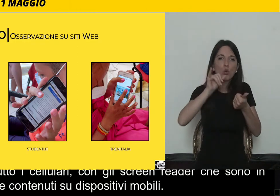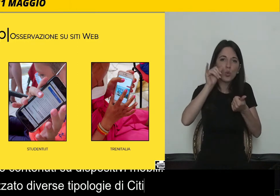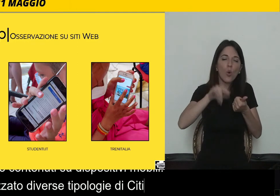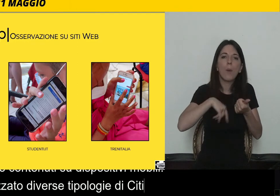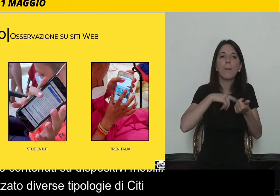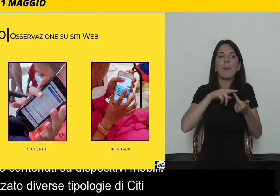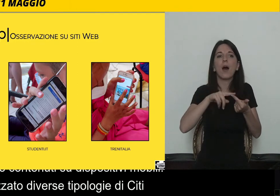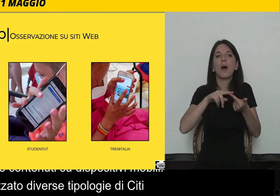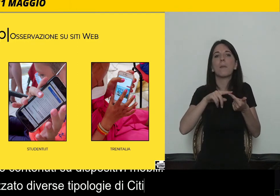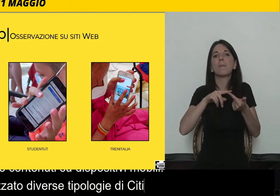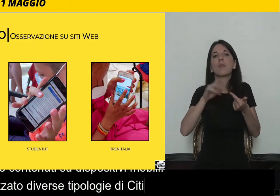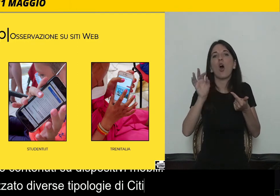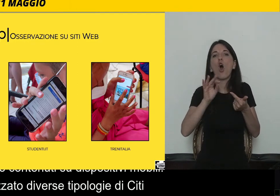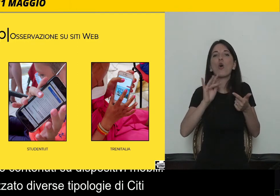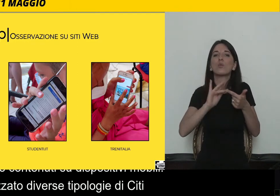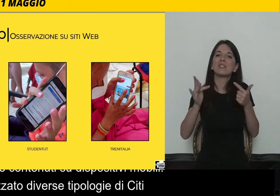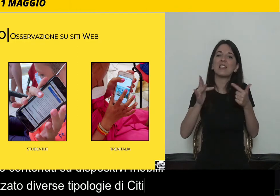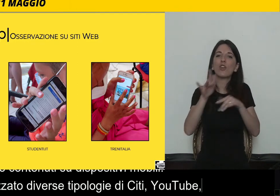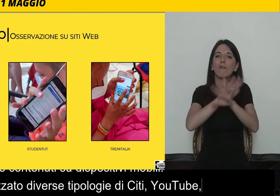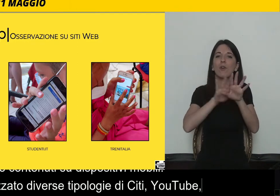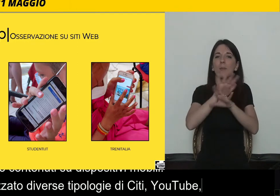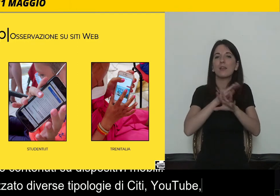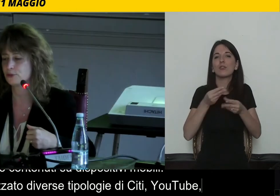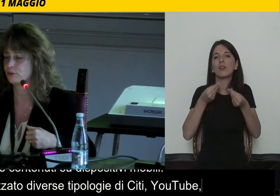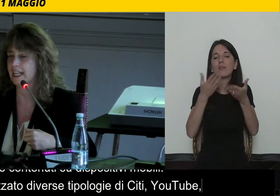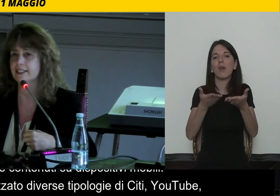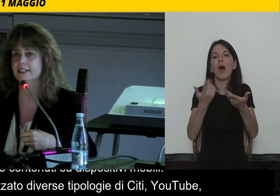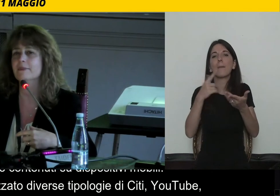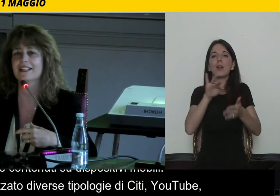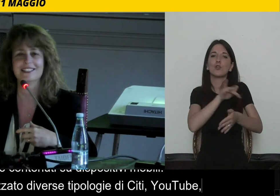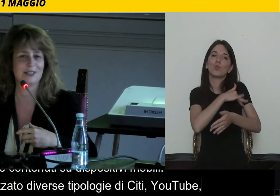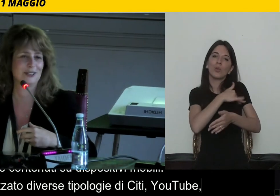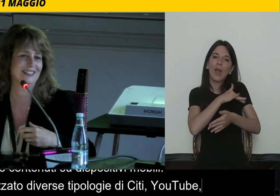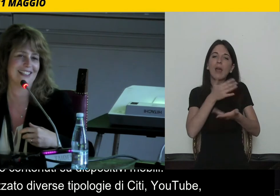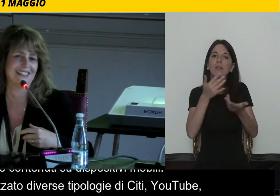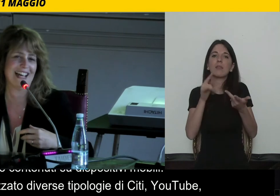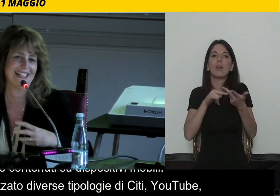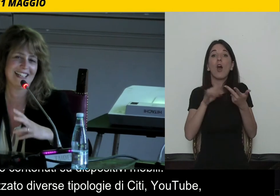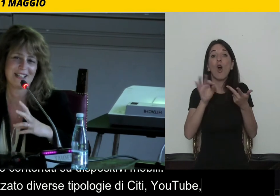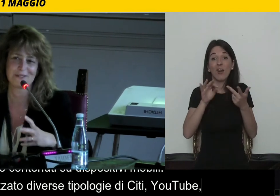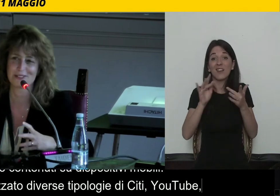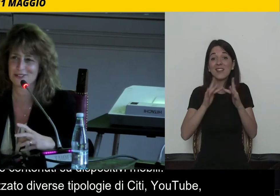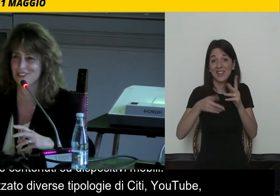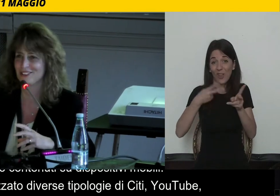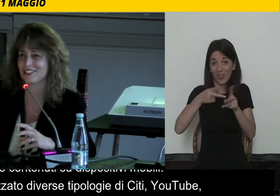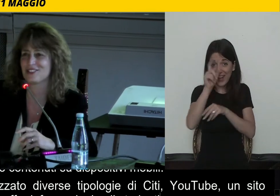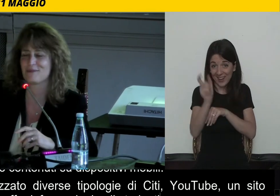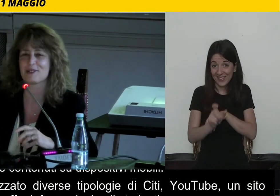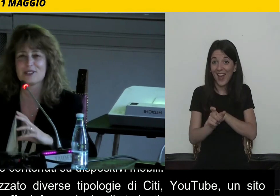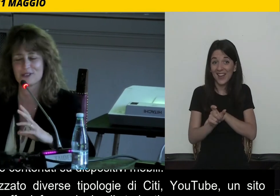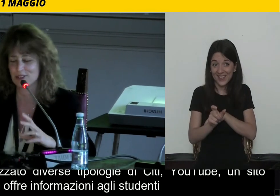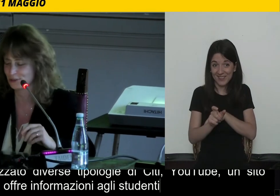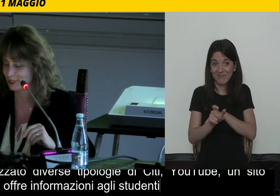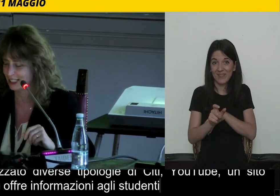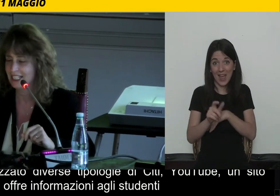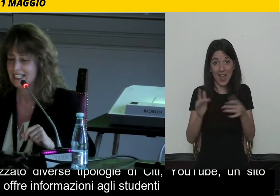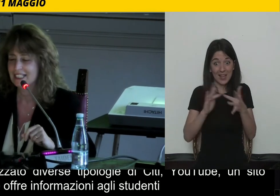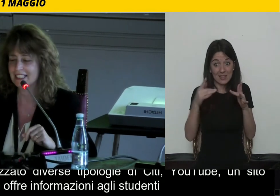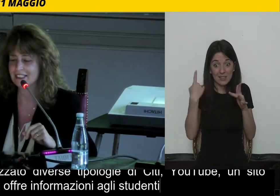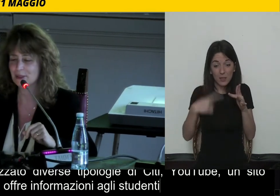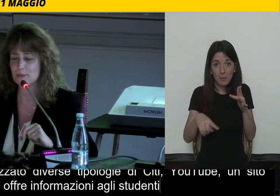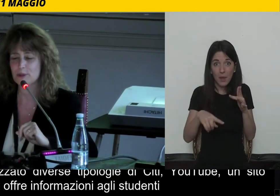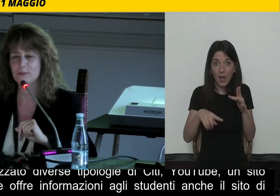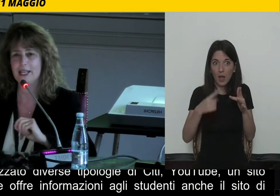informativo che offre informazioni agli studenti, ma anche il sito di Trenitalia, ecco questo sito che ci ha permesso di scoprire